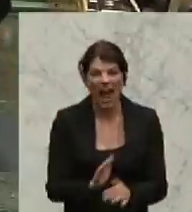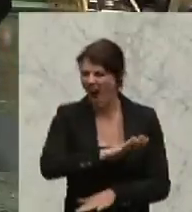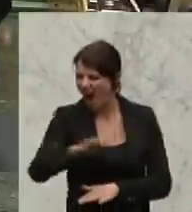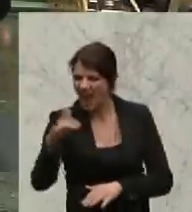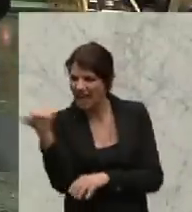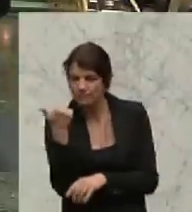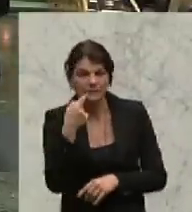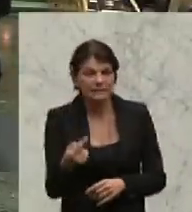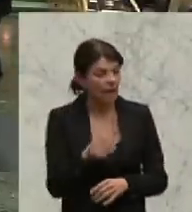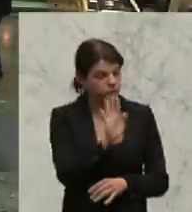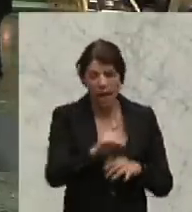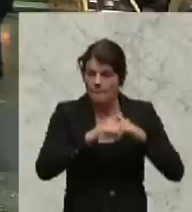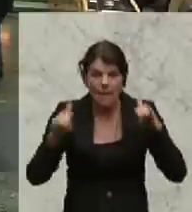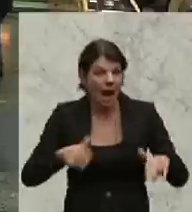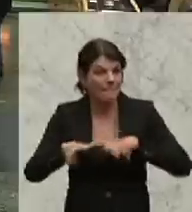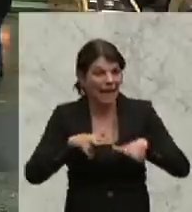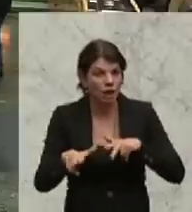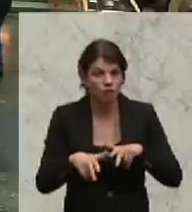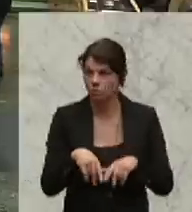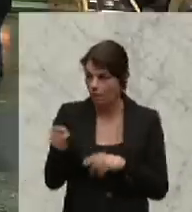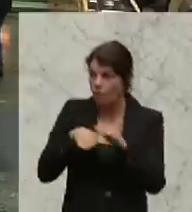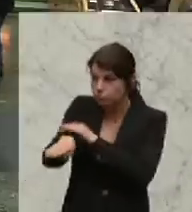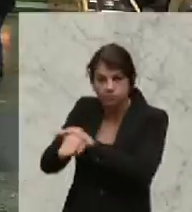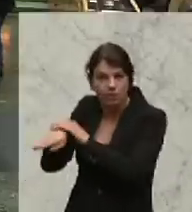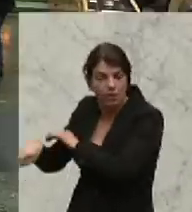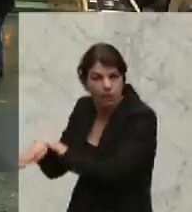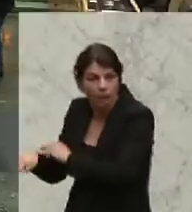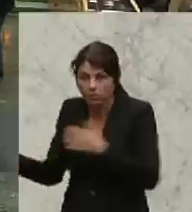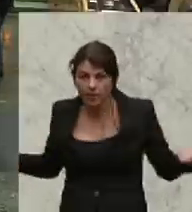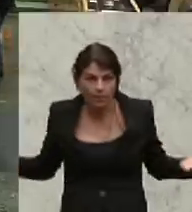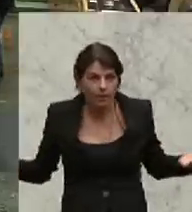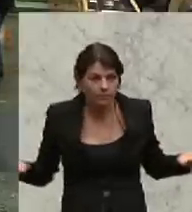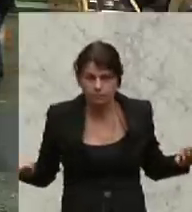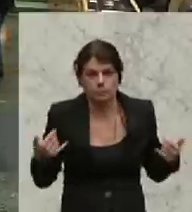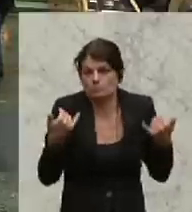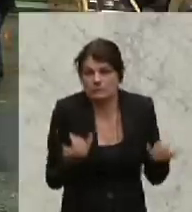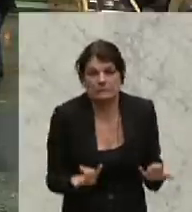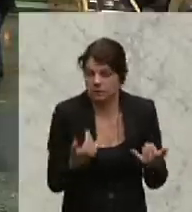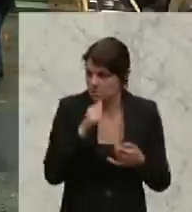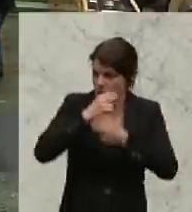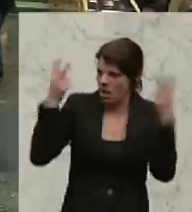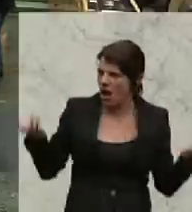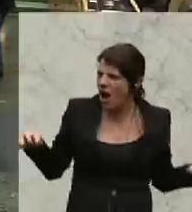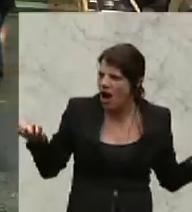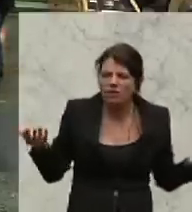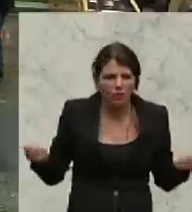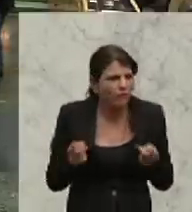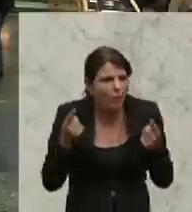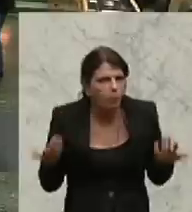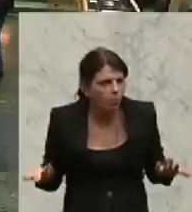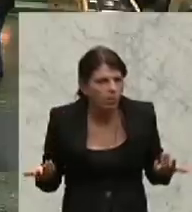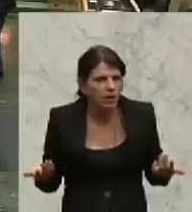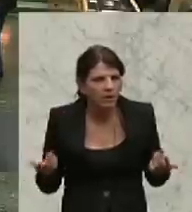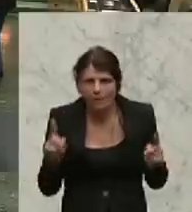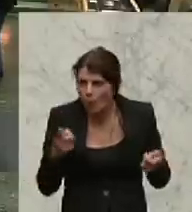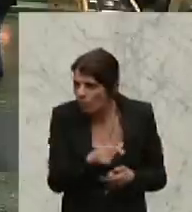ihre Bankmanager, die Ihnen reihenweise davonlaufen und wo bis jetzt nicht klar ist, warum Sie eigentlich hier nicht